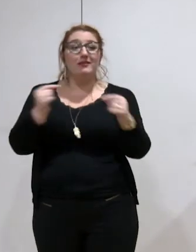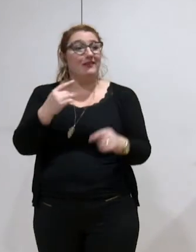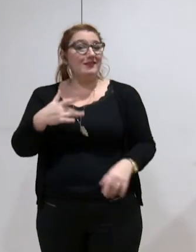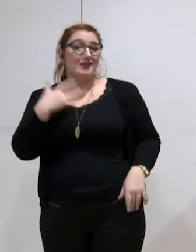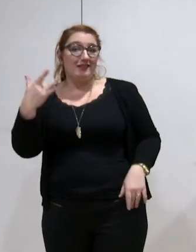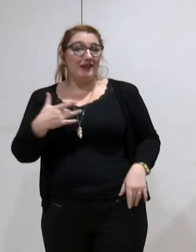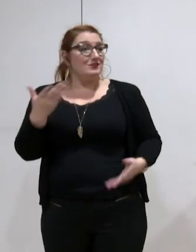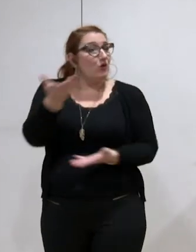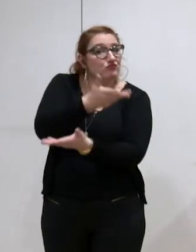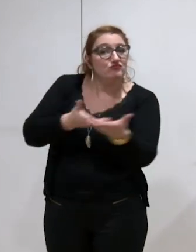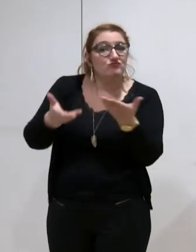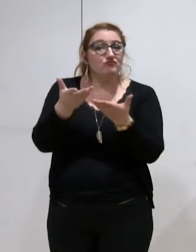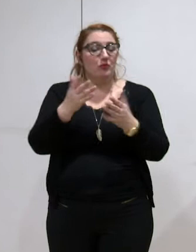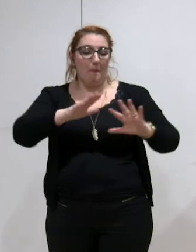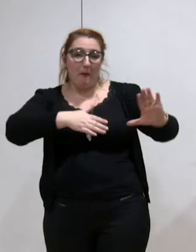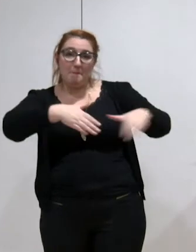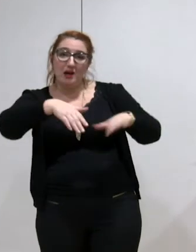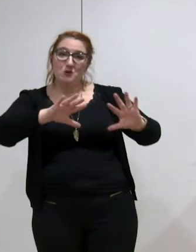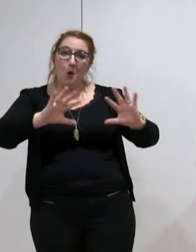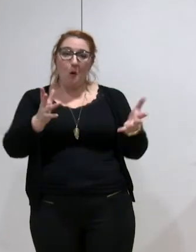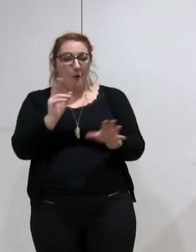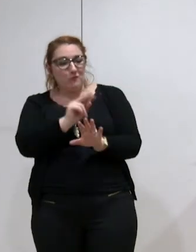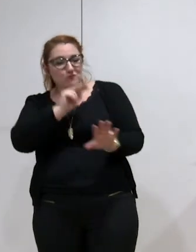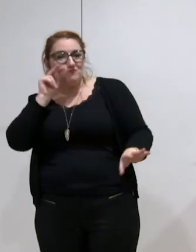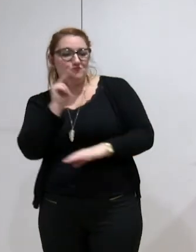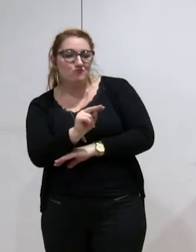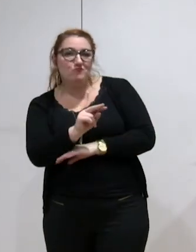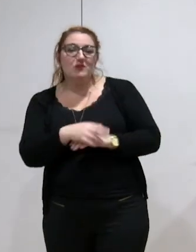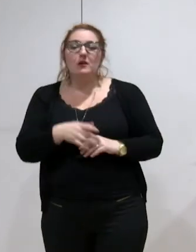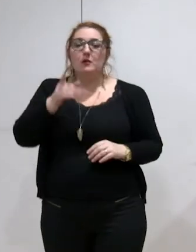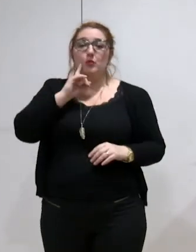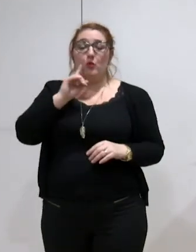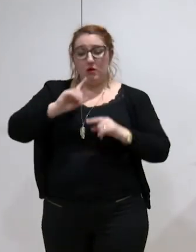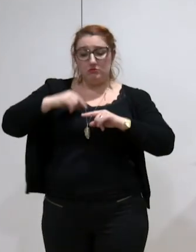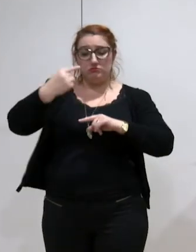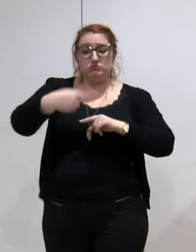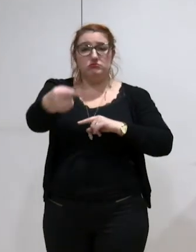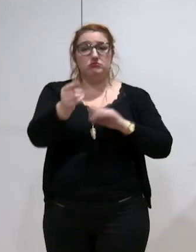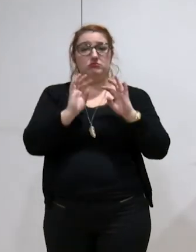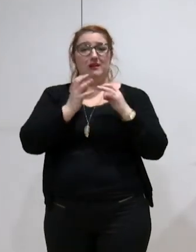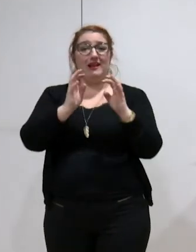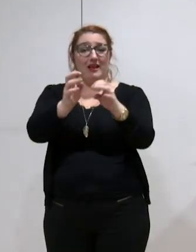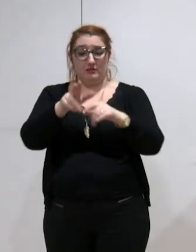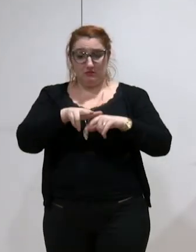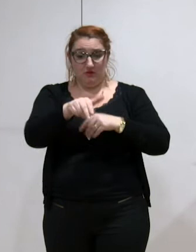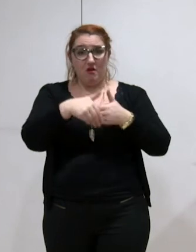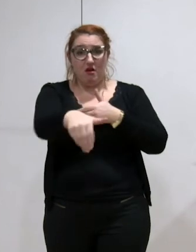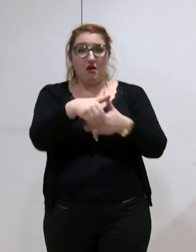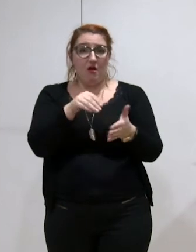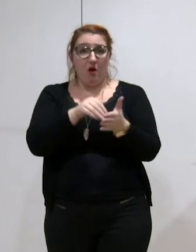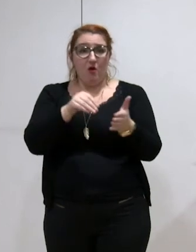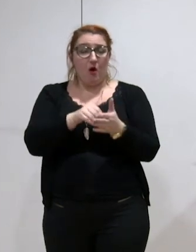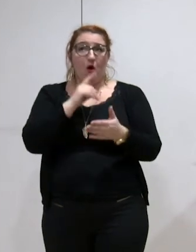fonctionne, sachant qu'en plus, aurons à nouveau des commissions locales d'évaluation des charges transférées importantes